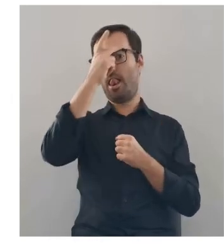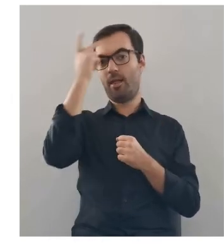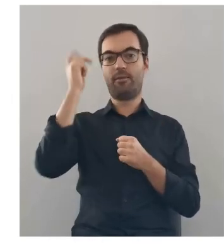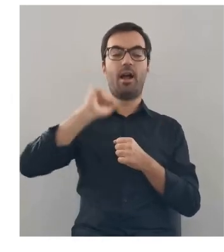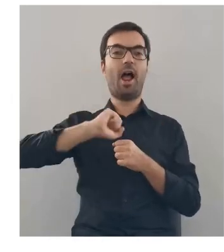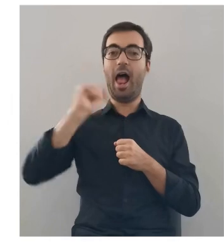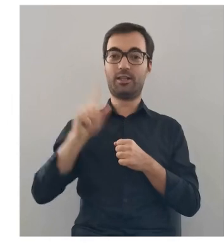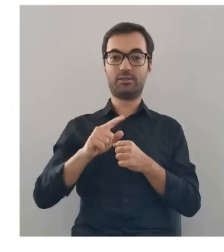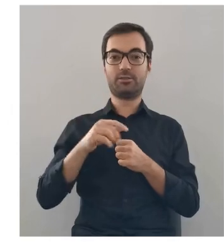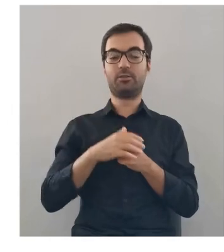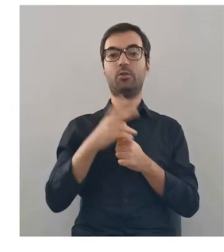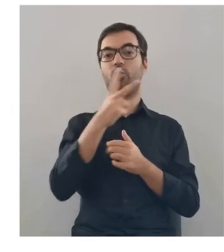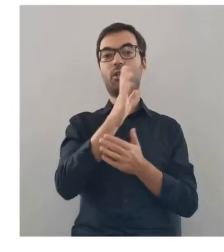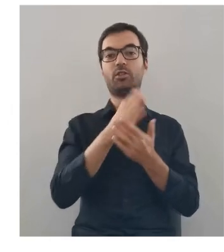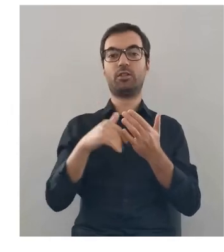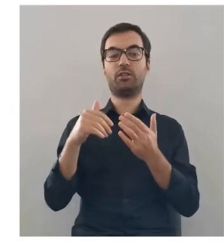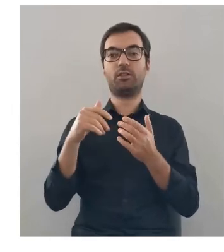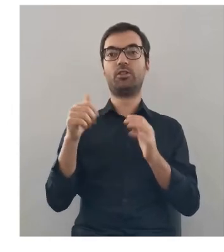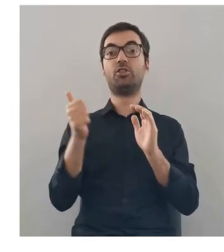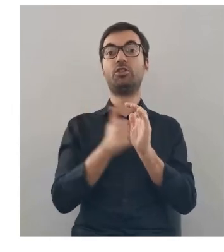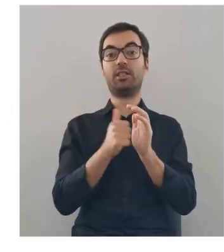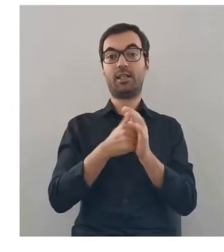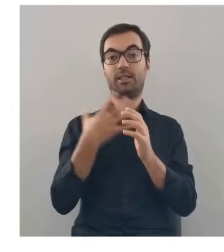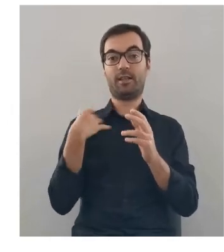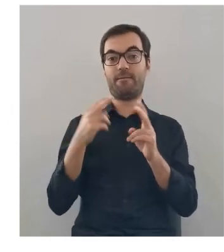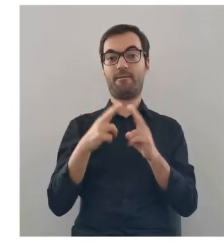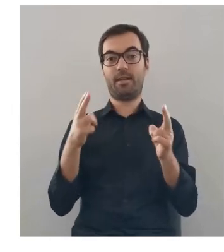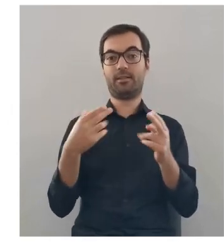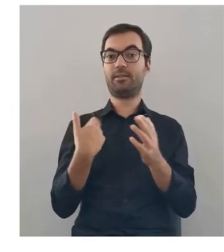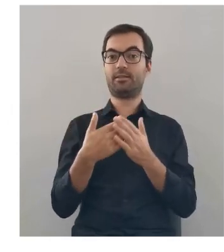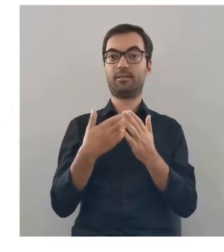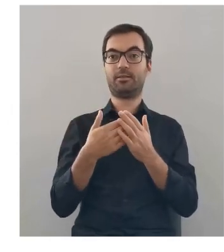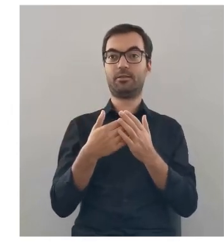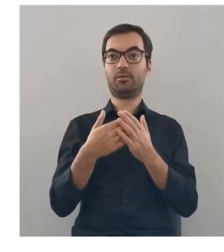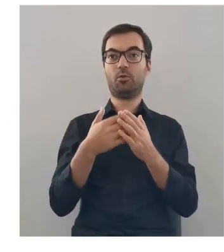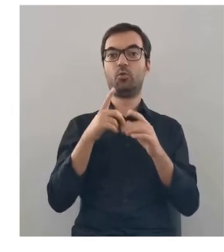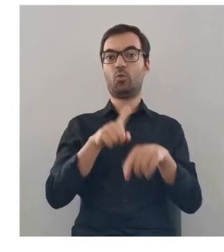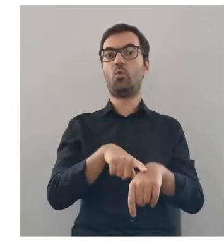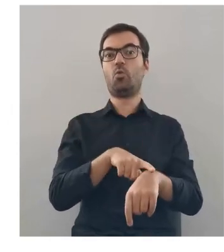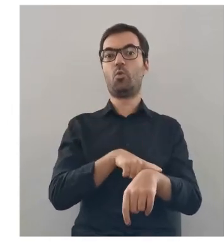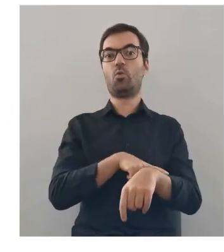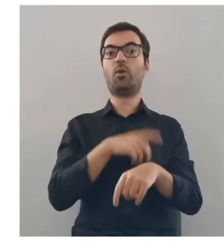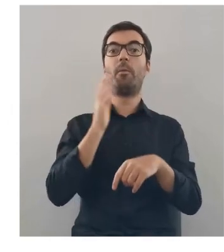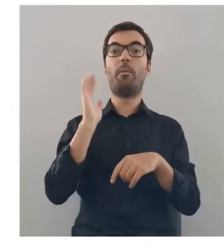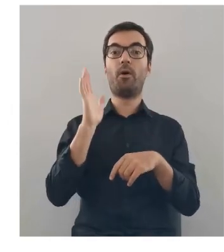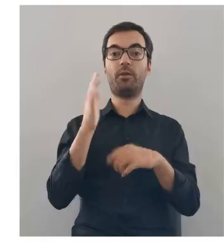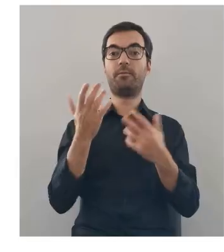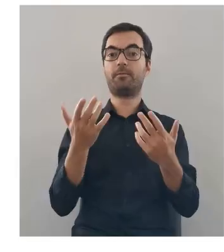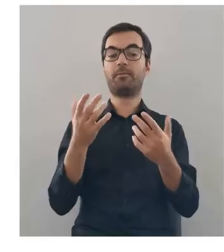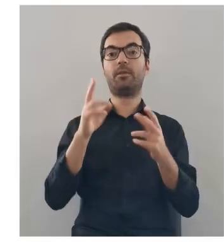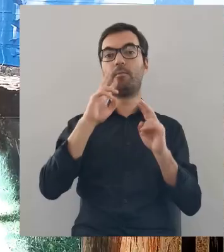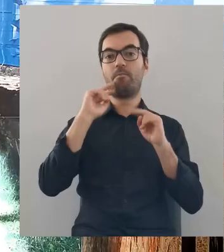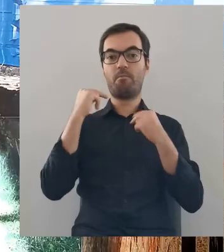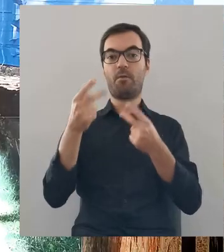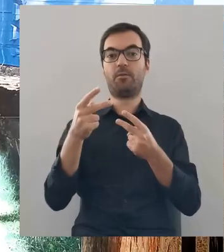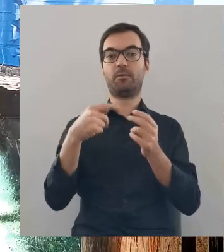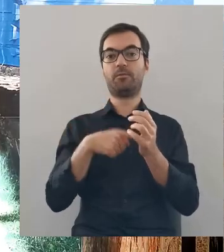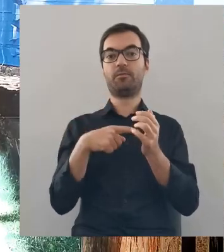Litwy aż do drugiej połowy XVI wieku, więc całkiem spory czas. Potem